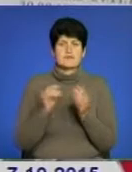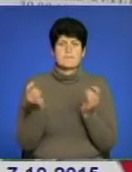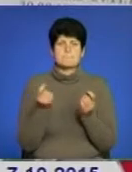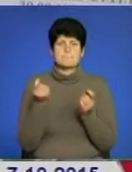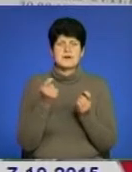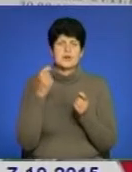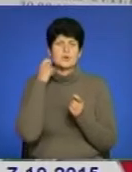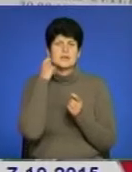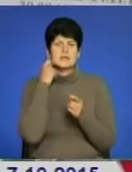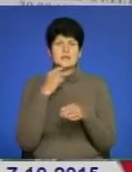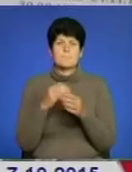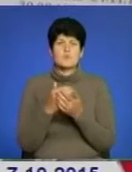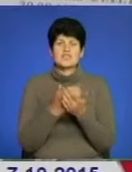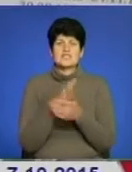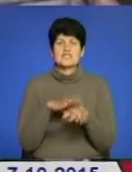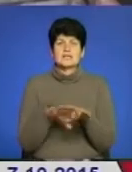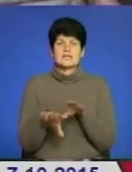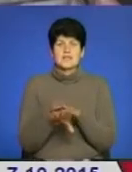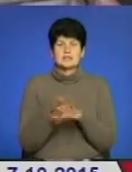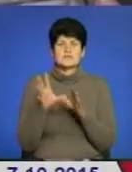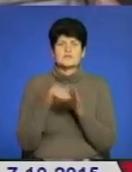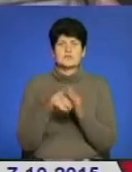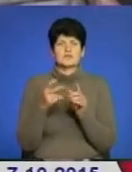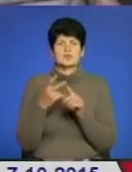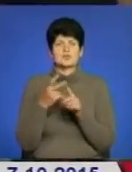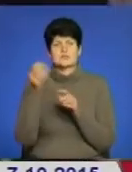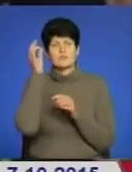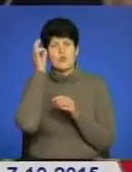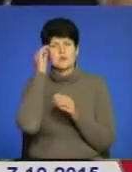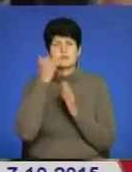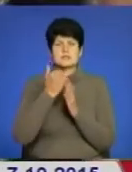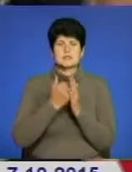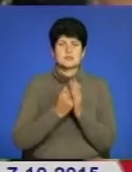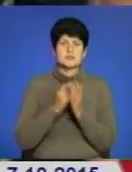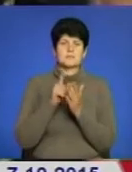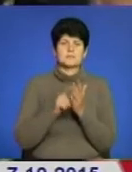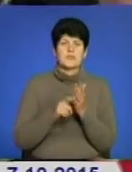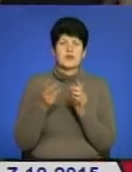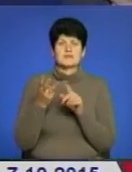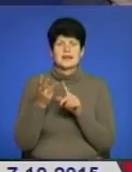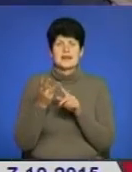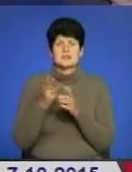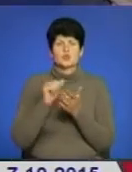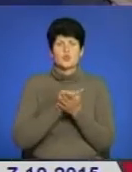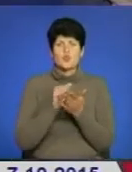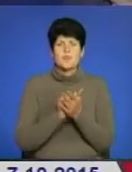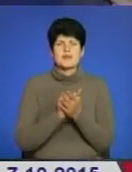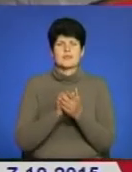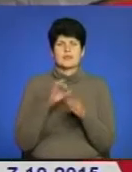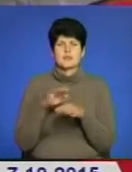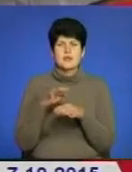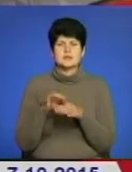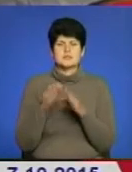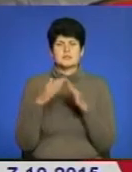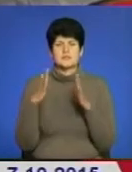До другого розділу увійшли спогади, статті, поезія. У третьому розділі – документи про репресії та концтабори, додає